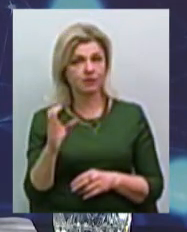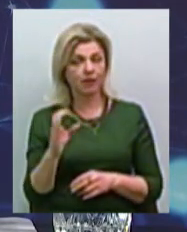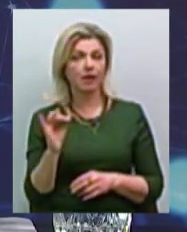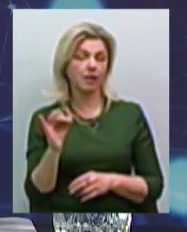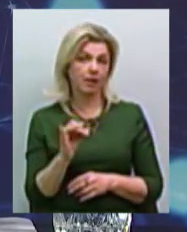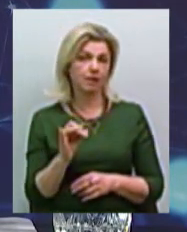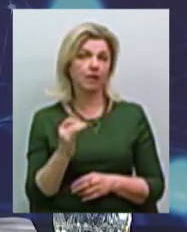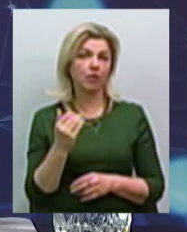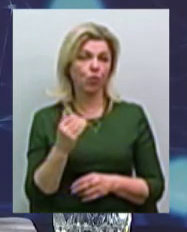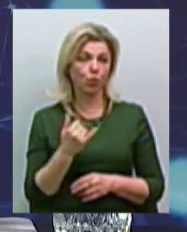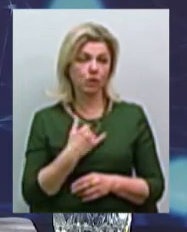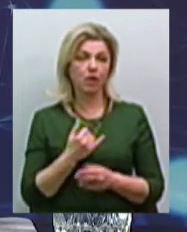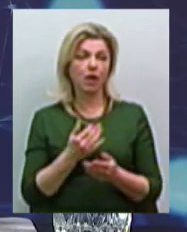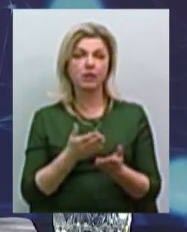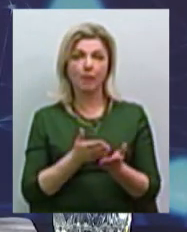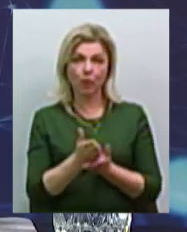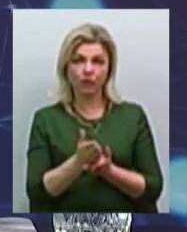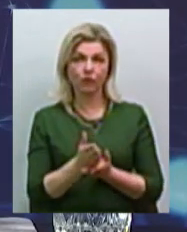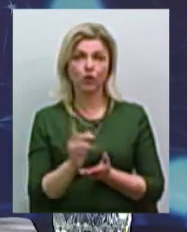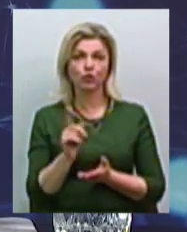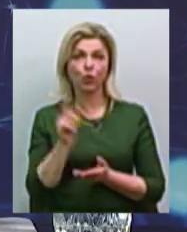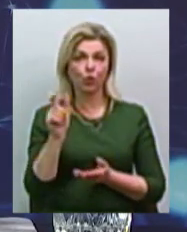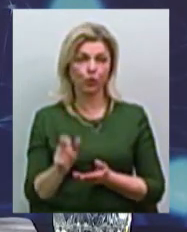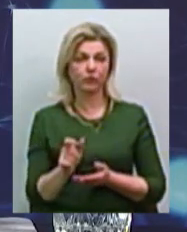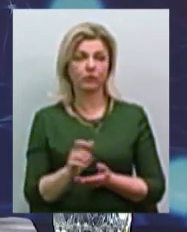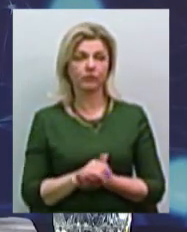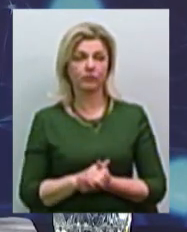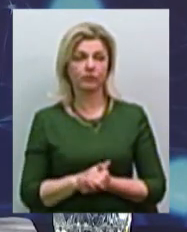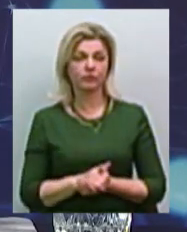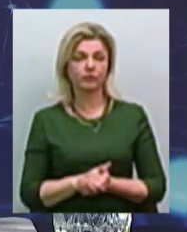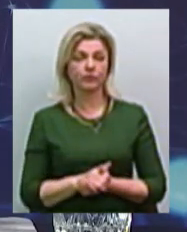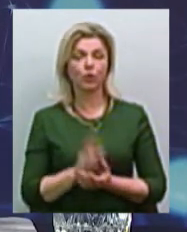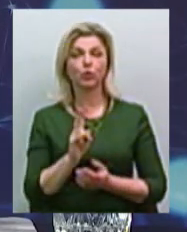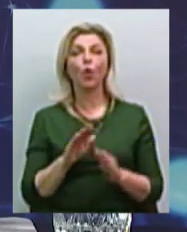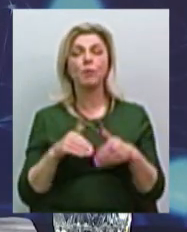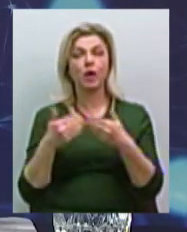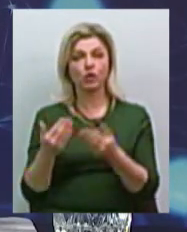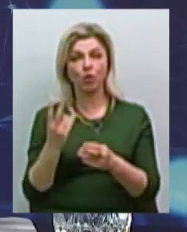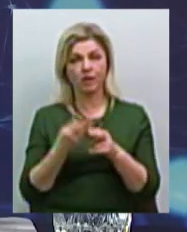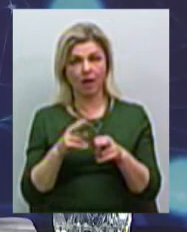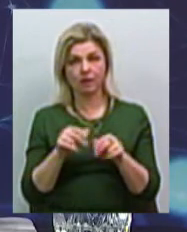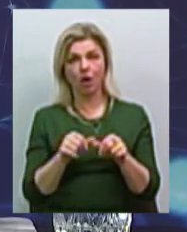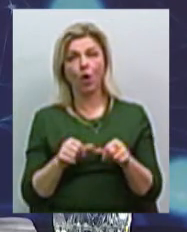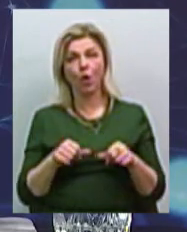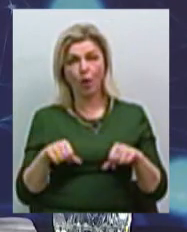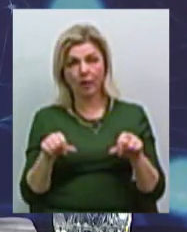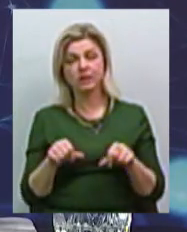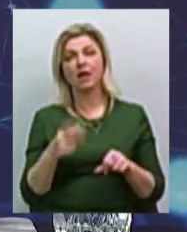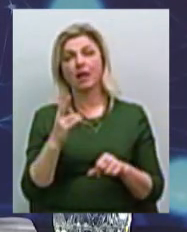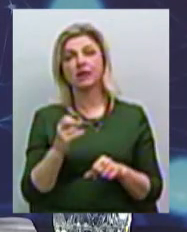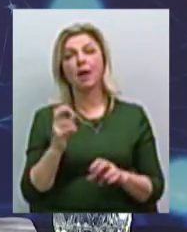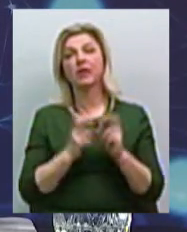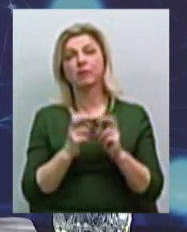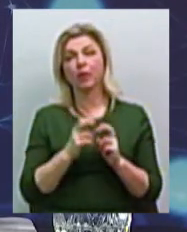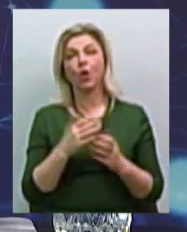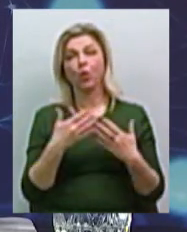І вона спрямована на те, щоб особа, яка звернеться на цю комісію, якщо підприємство, на якому вона працювала, вже ліквідовано